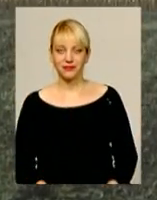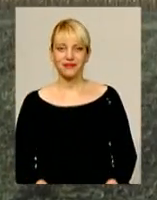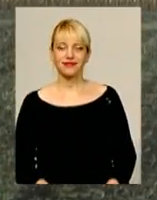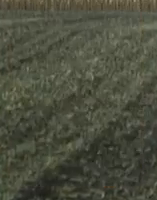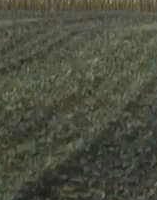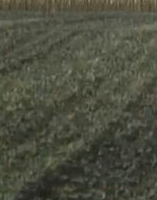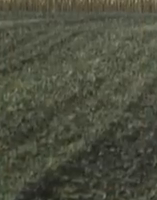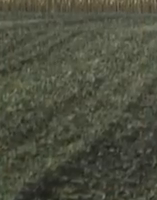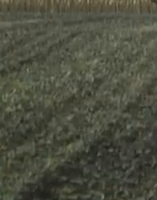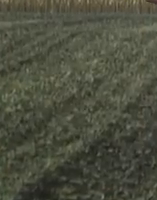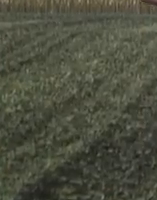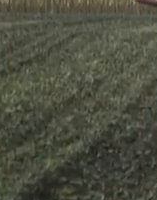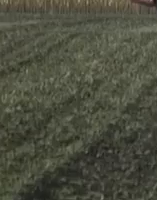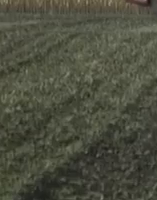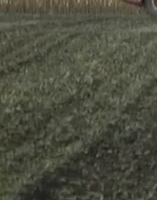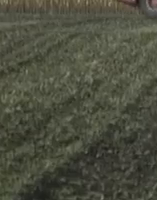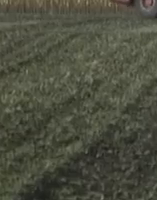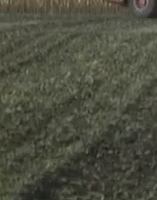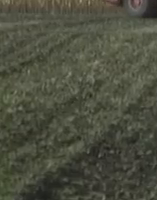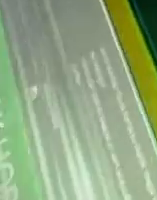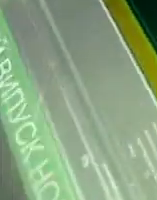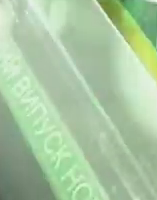Чорний та Віктор Кривий для інформаційного випуску.